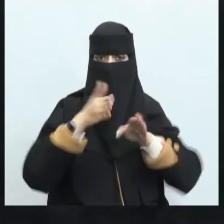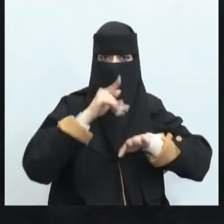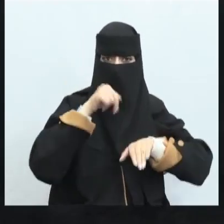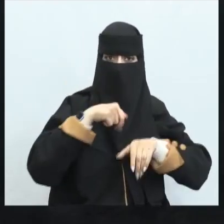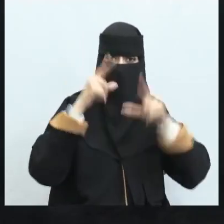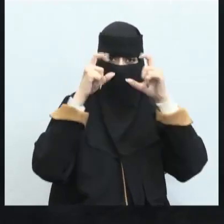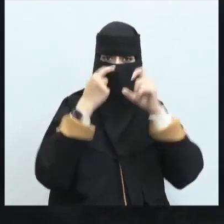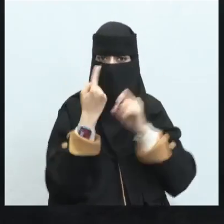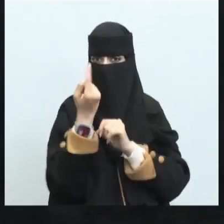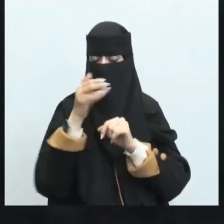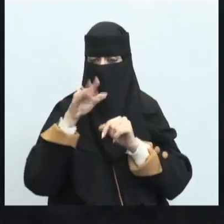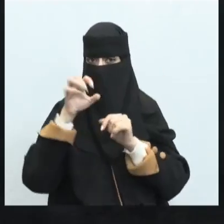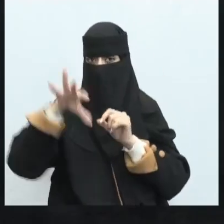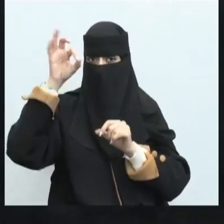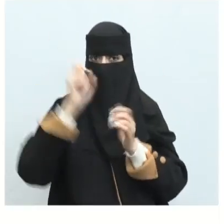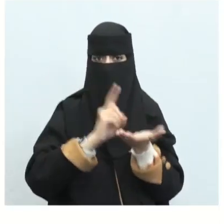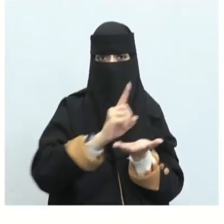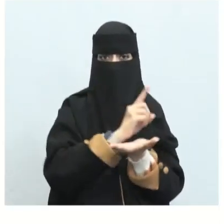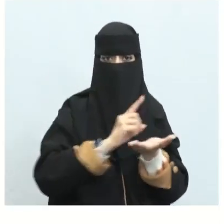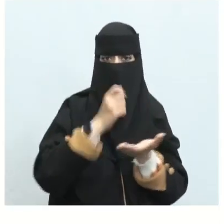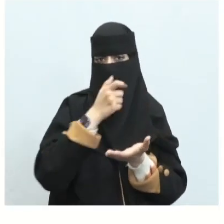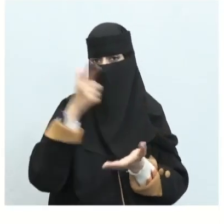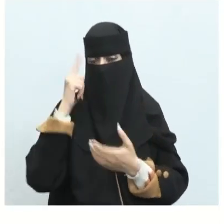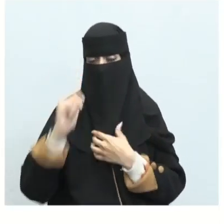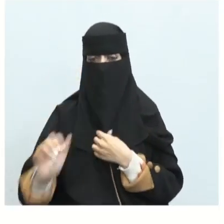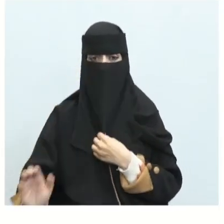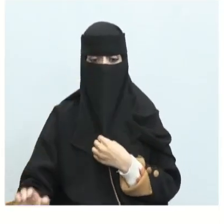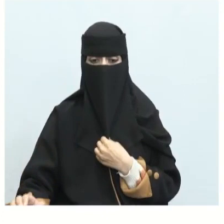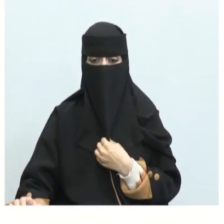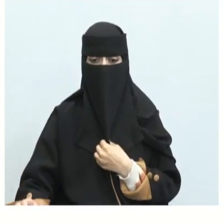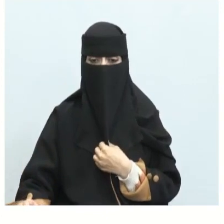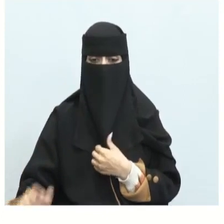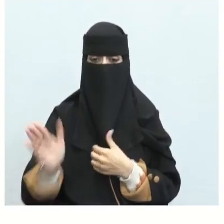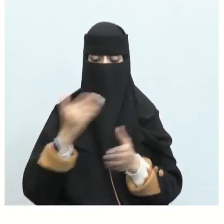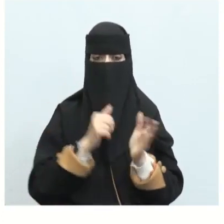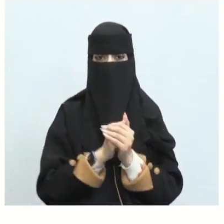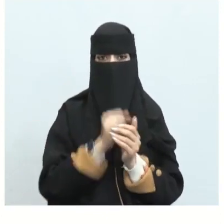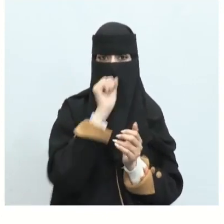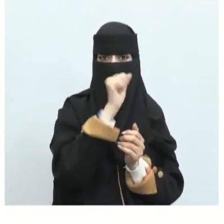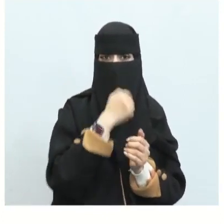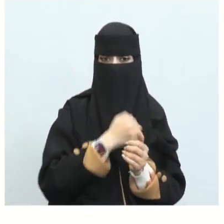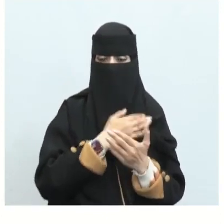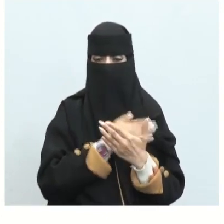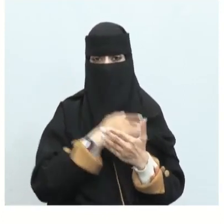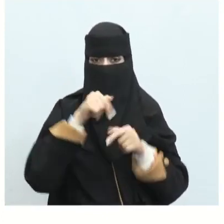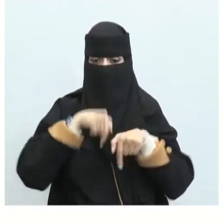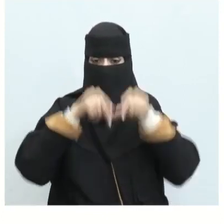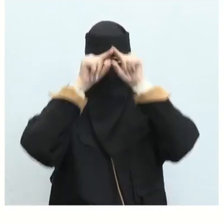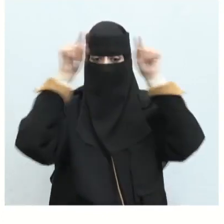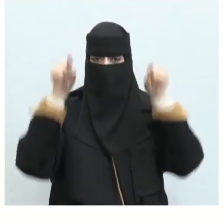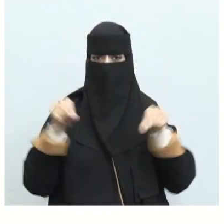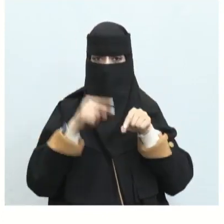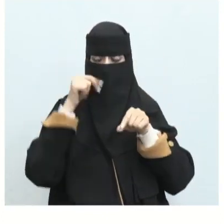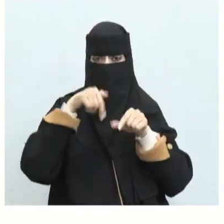هي صورة واحدة منتزعة من البيئة البدوية خصائص العاطفة هنا إطار معرفية وخصائص مستنبطة